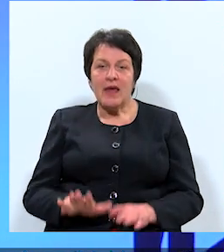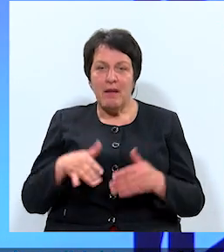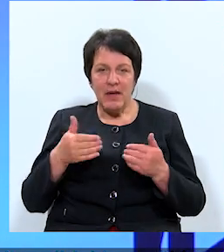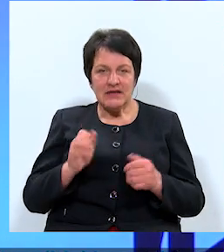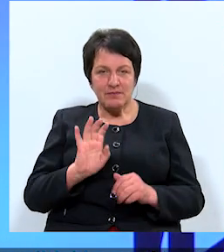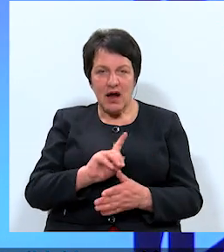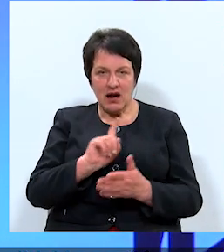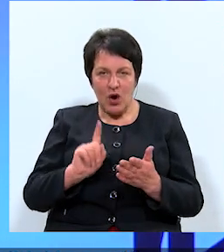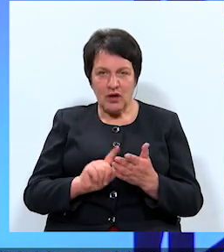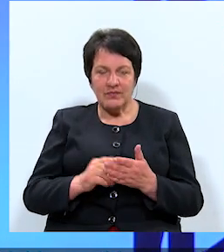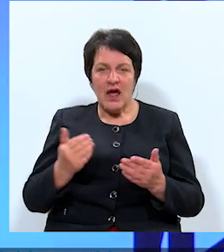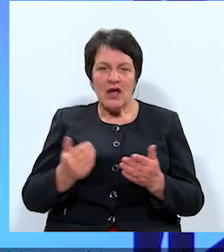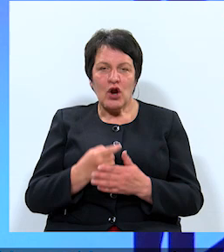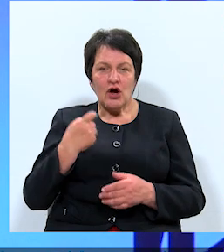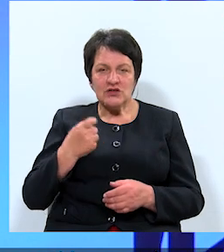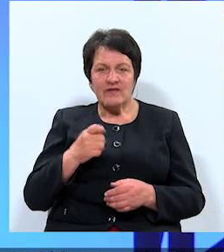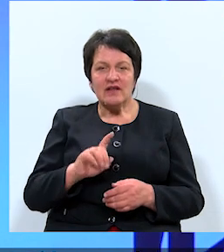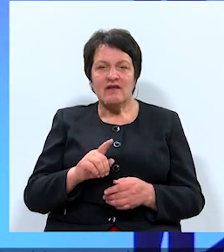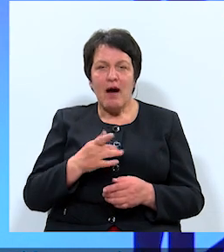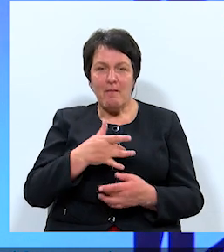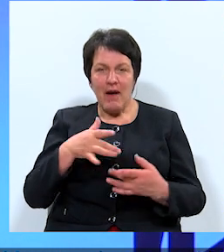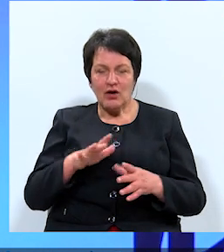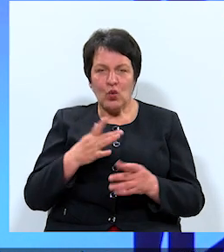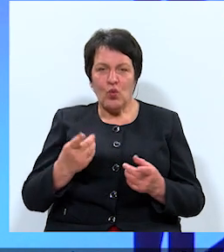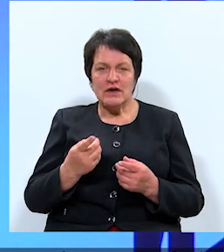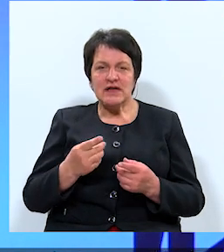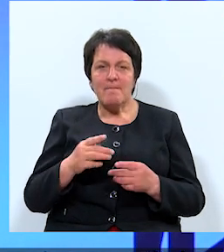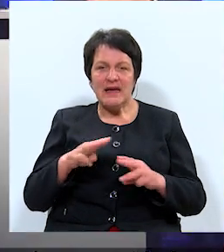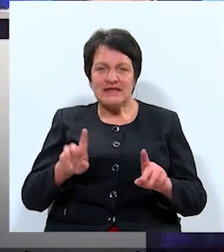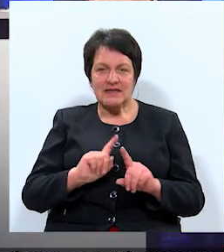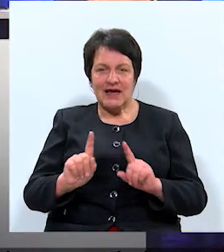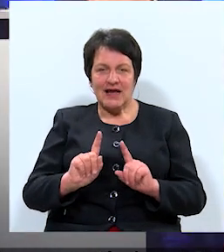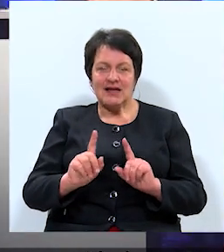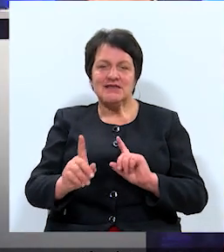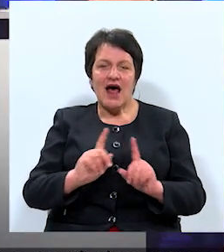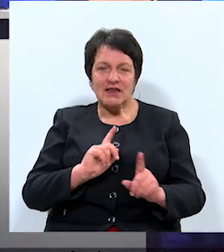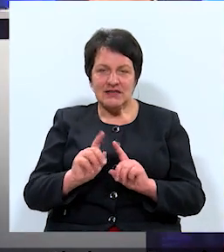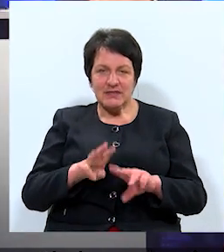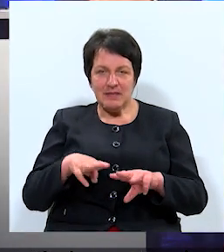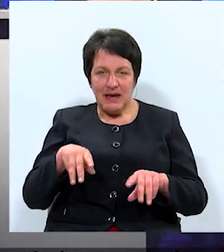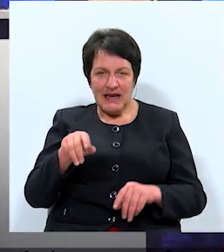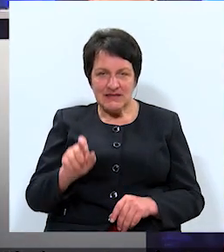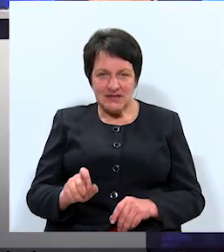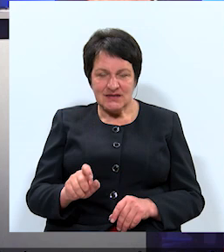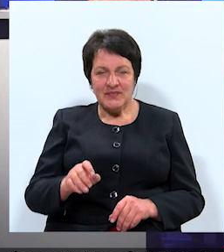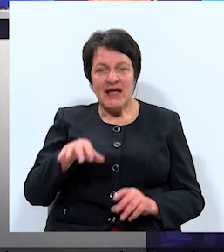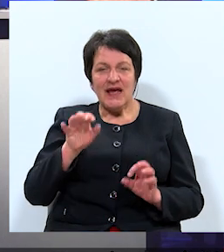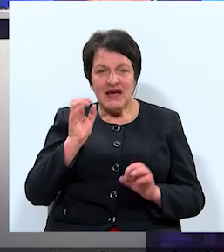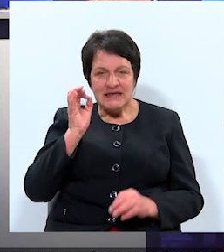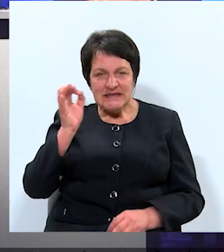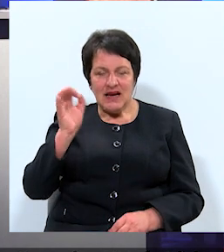jautājumu. Jaunā konservatīvā partija, kuras ministrs ir satiksmas ministrs, īstnībā